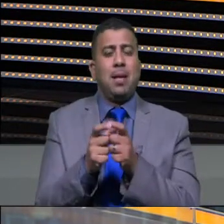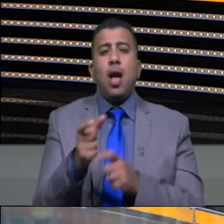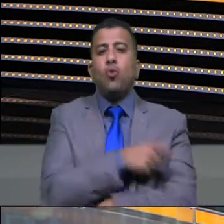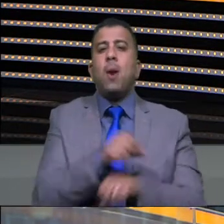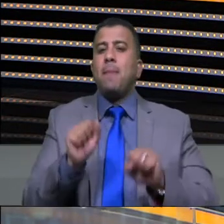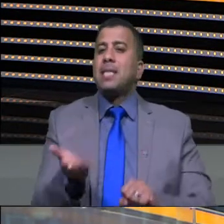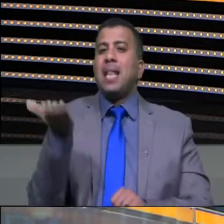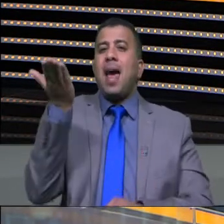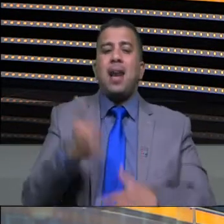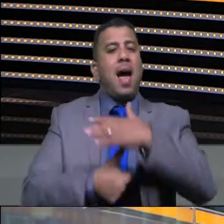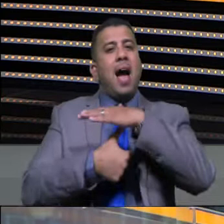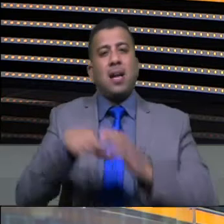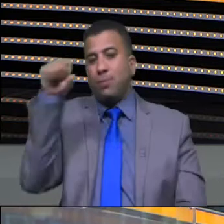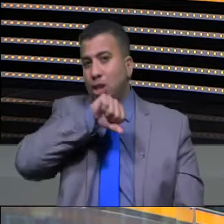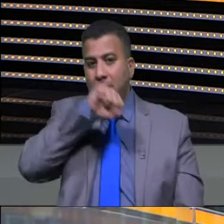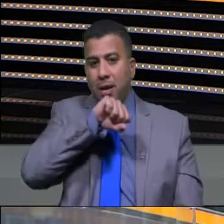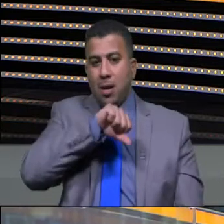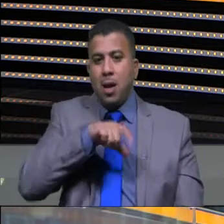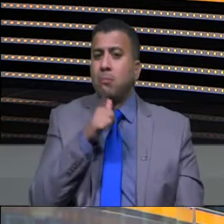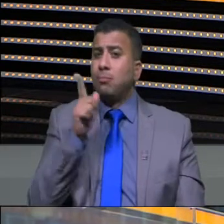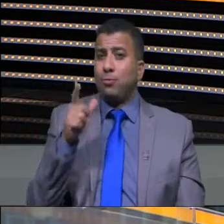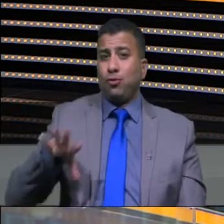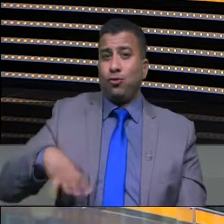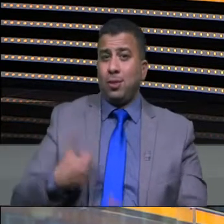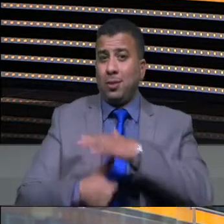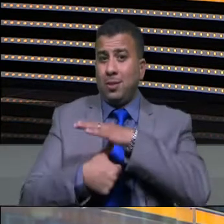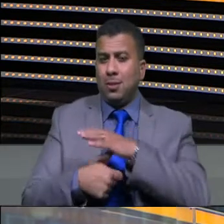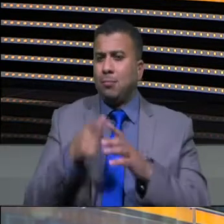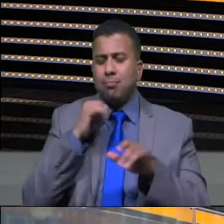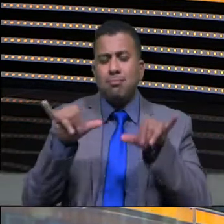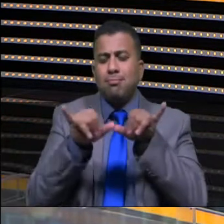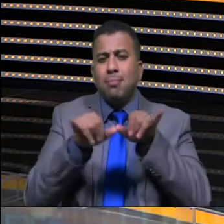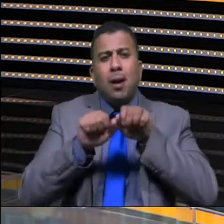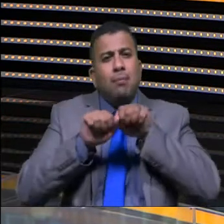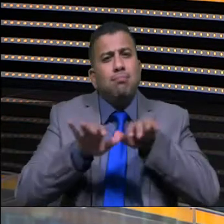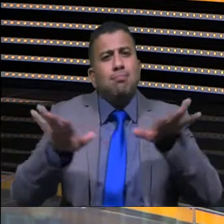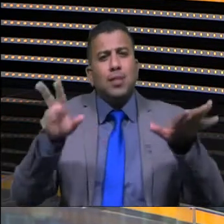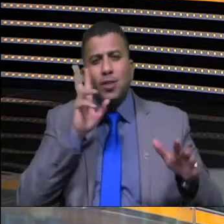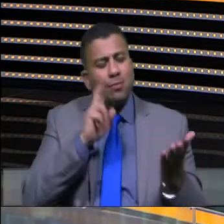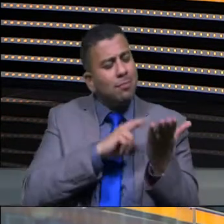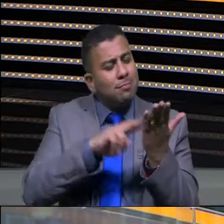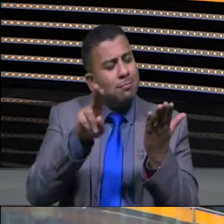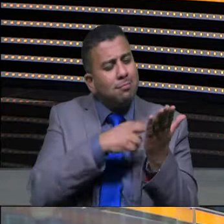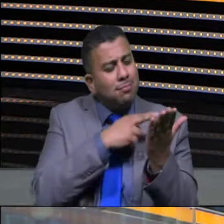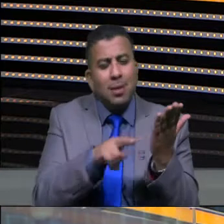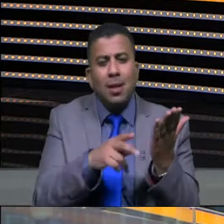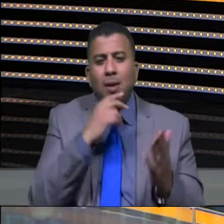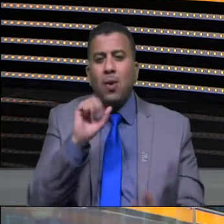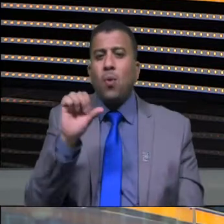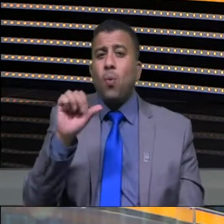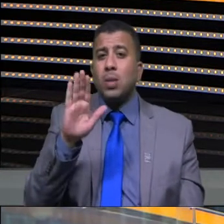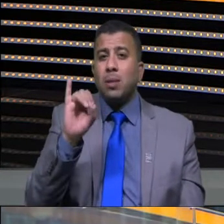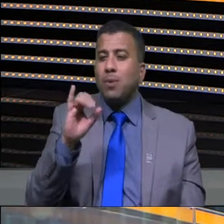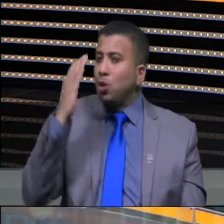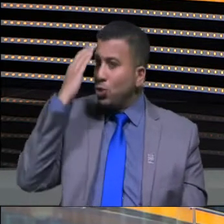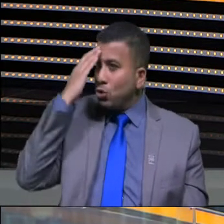عضو المجلس الأعلى حاكم الشارقة تداول مستخدم مواقع التواصل الاجتماعي وسم شكرا